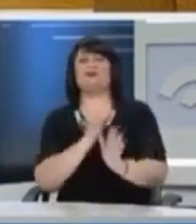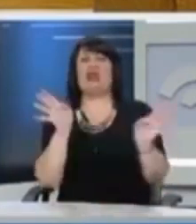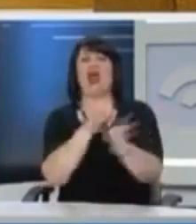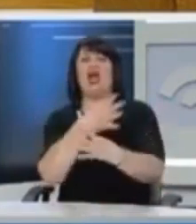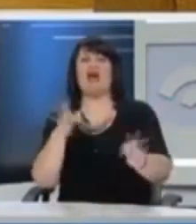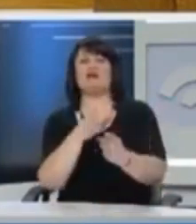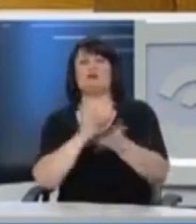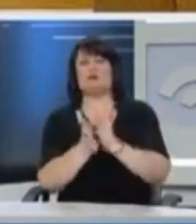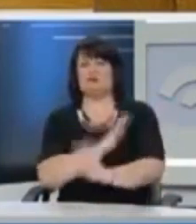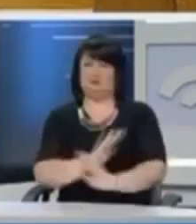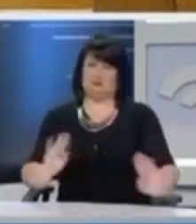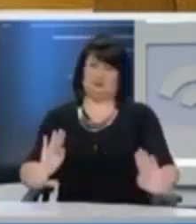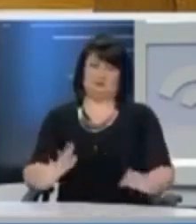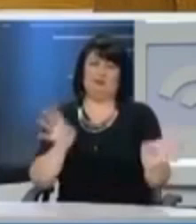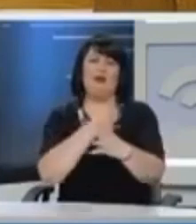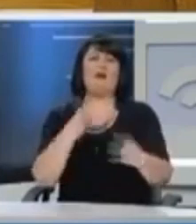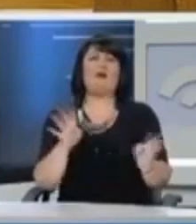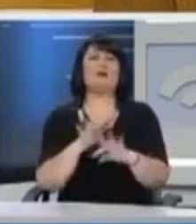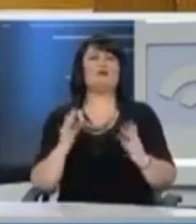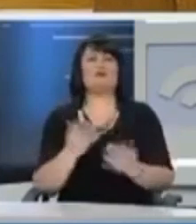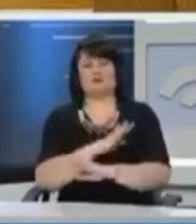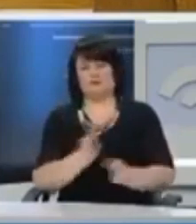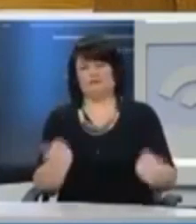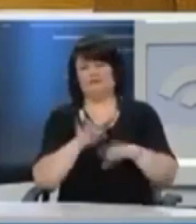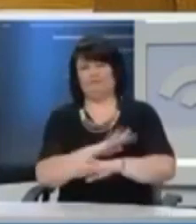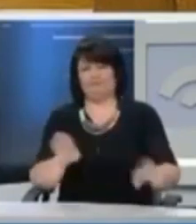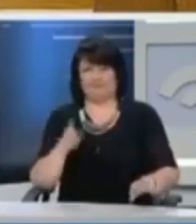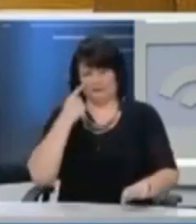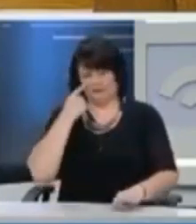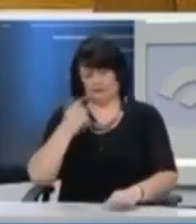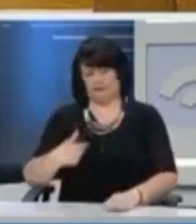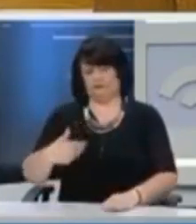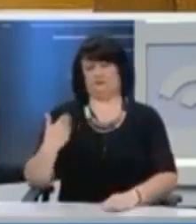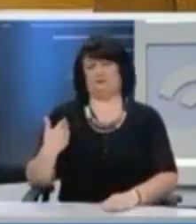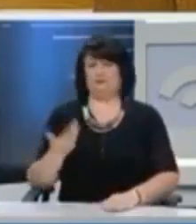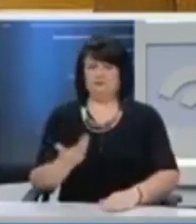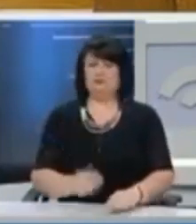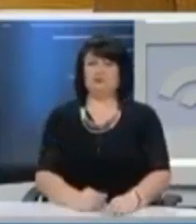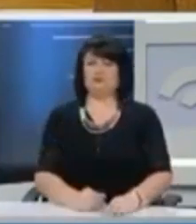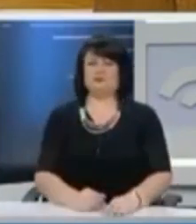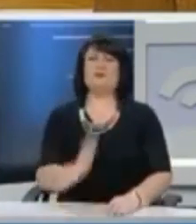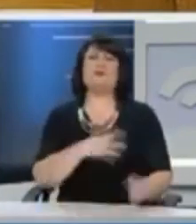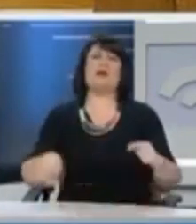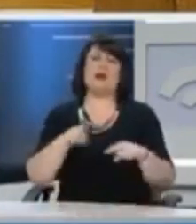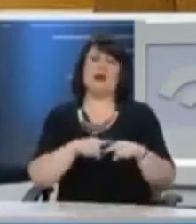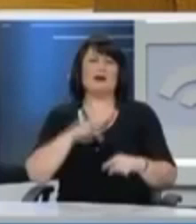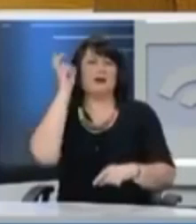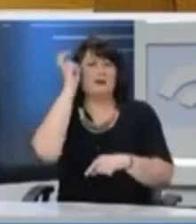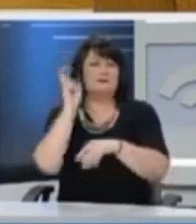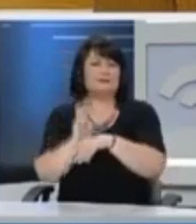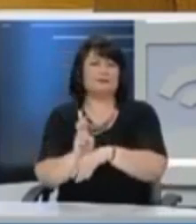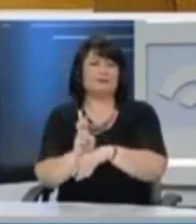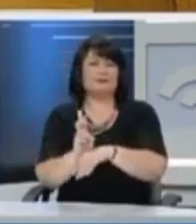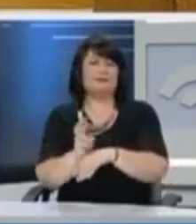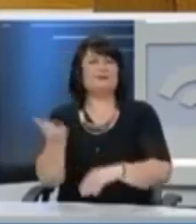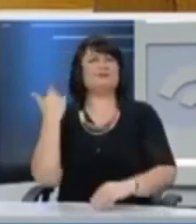λαϊκισμό. Ένα λαϊκισμό που, για να μην πάμε πολύ μακριά, ο ελληνικός λαός θυμάται την